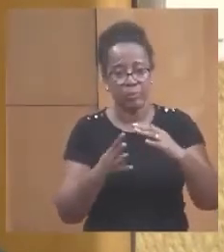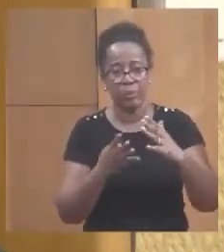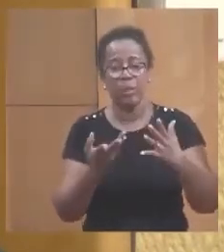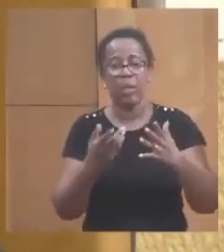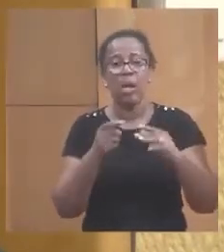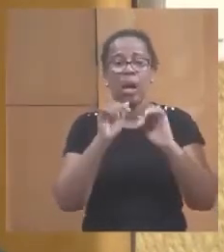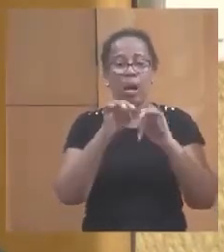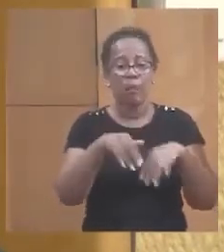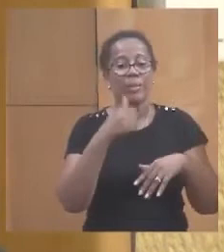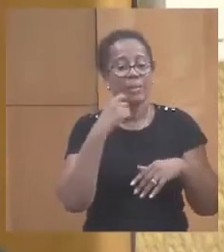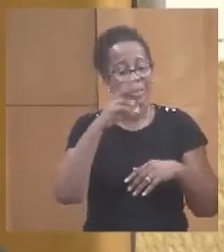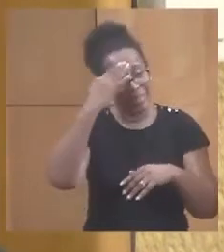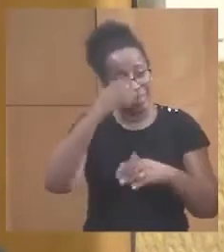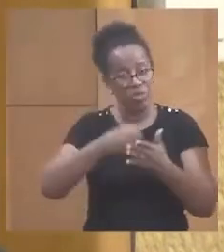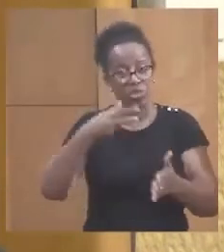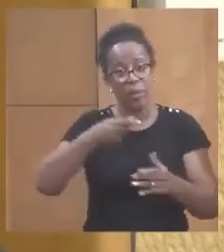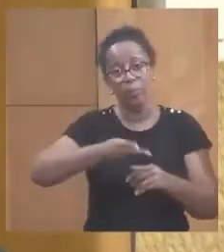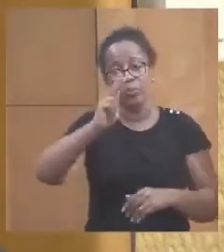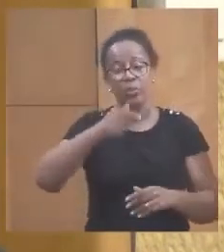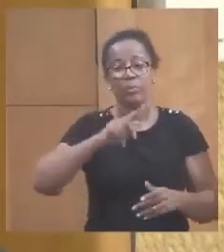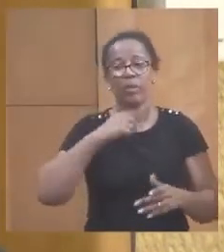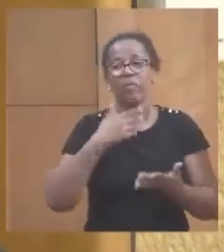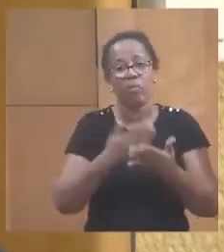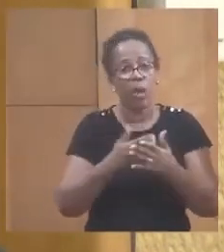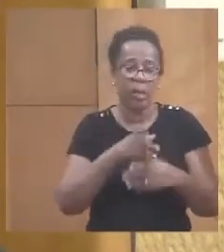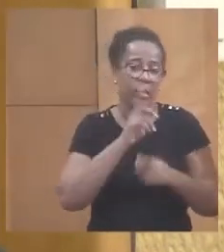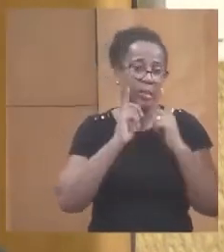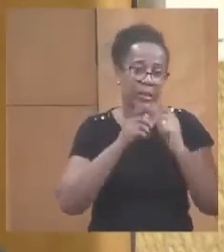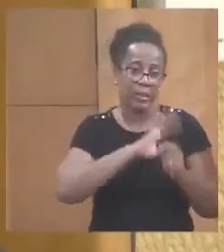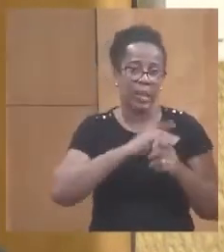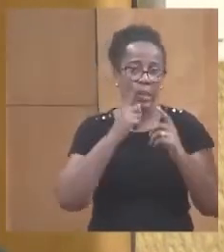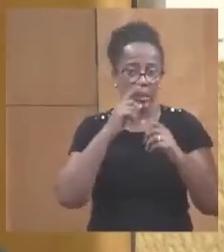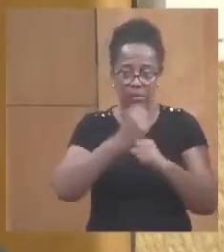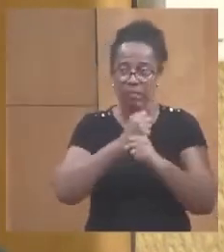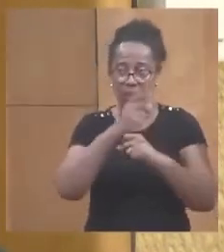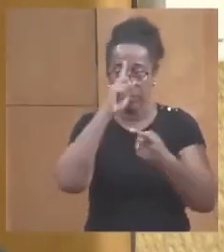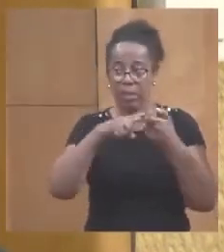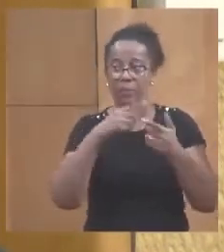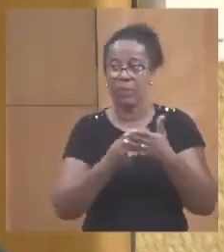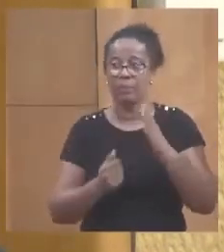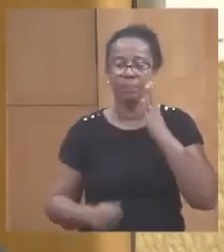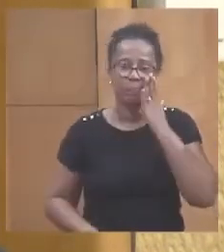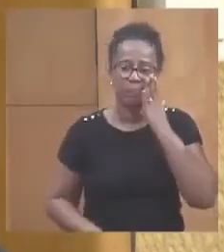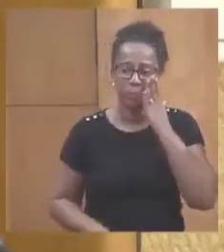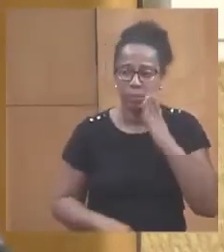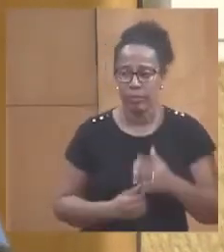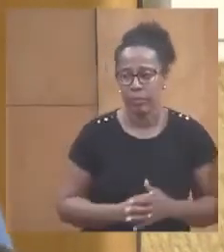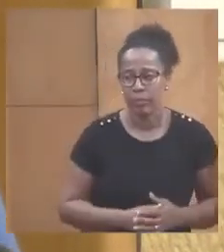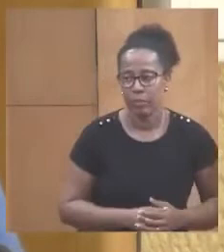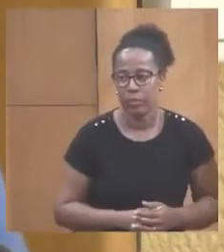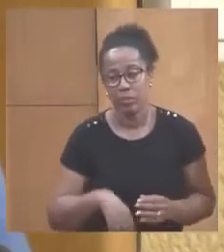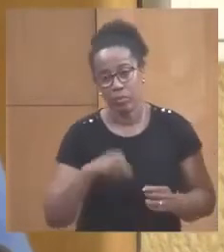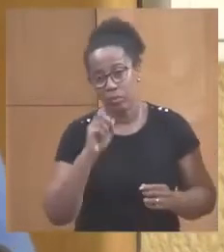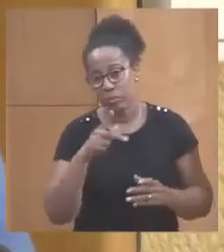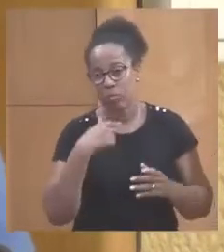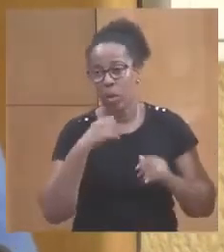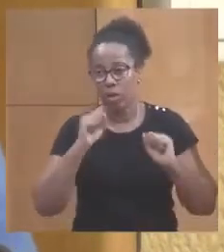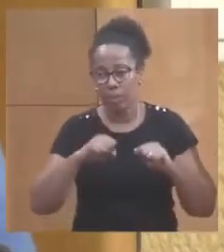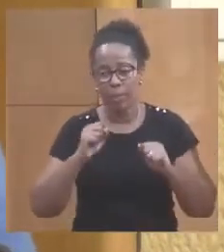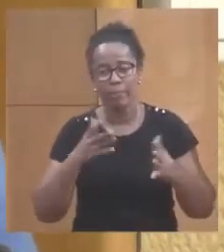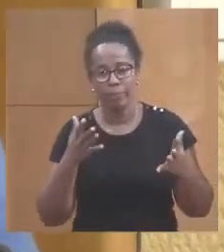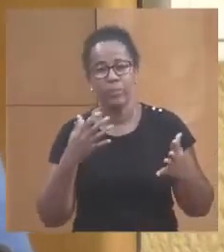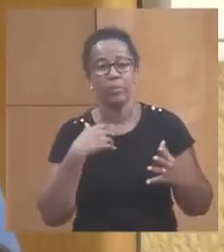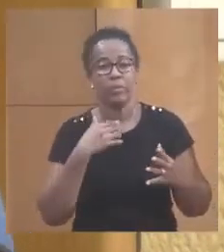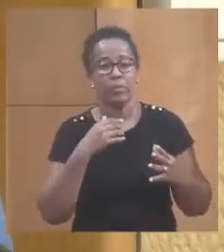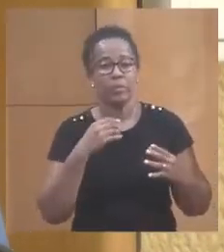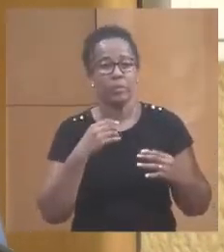mais nous veillons à ça. Voilà les éléments que je voulais vous apporter, mais j'entends bien vos appels et je vais veiller